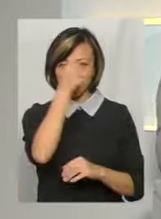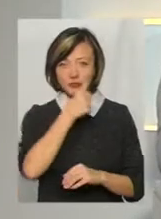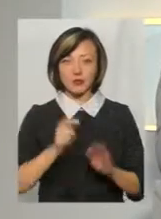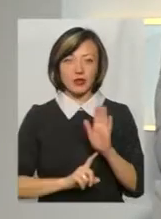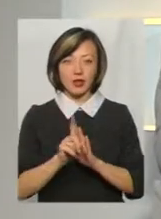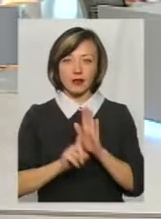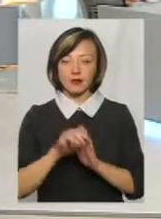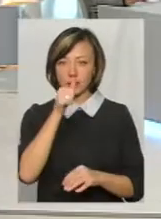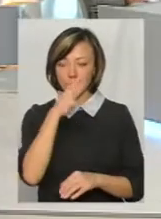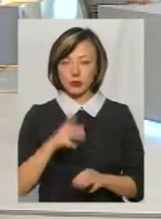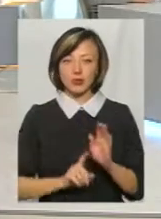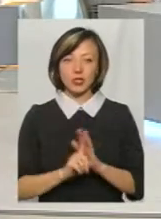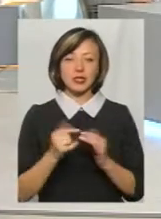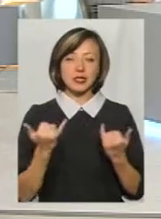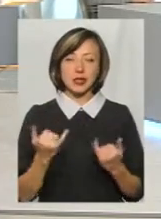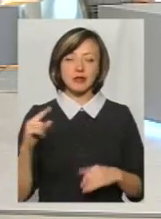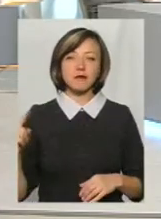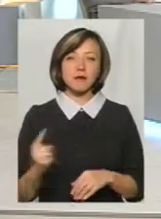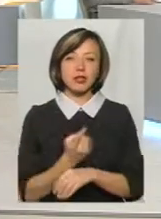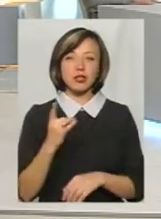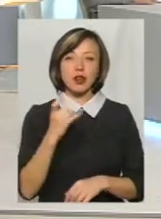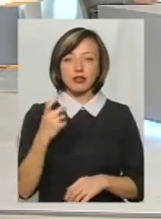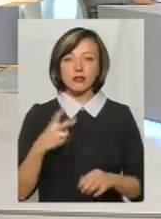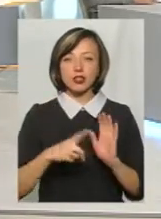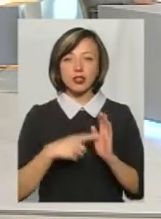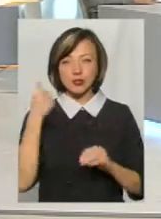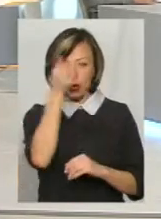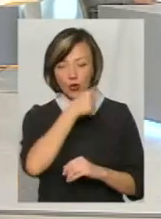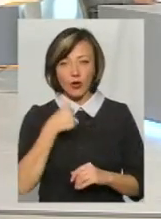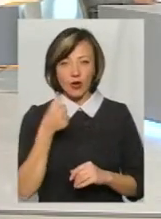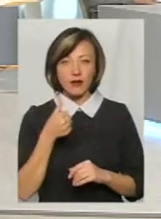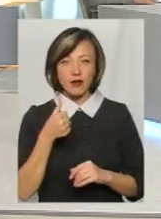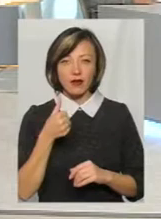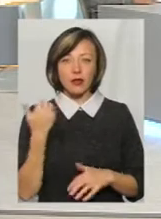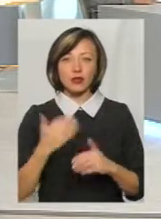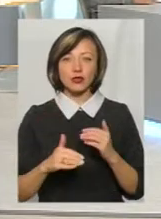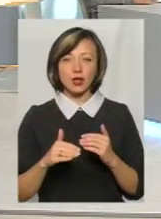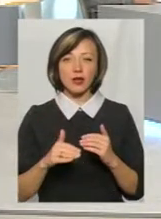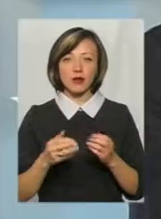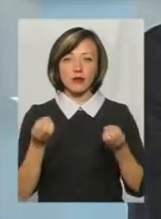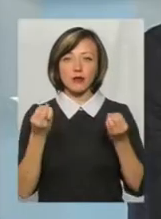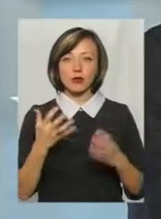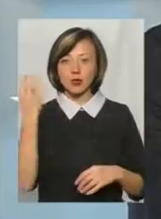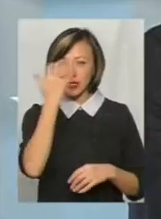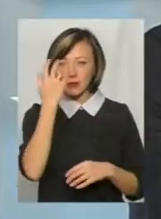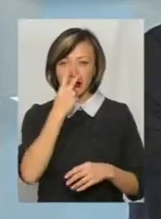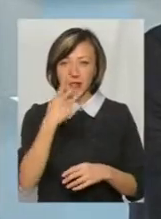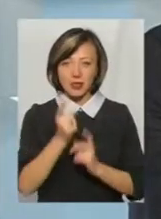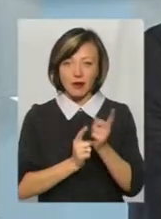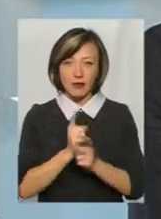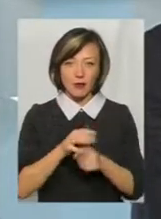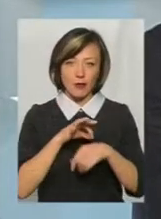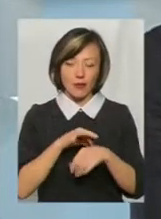ніяк не почнемо. Напевно, зараз перший раз за 26 років, вже просто сліпі не бачать, що реформи